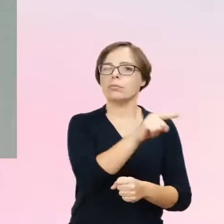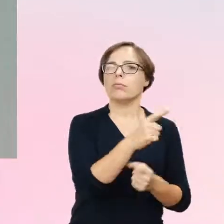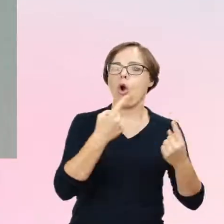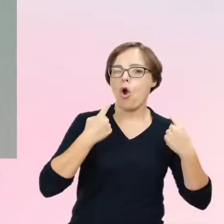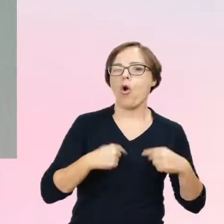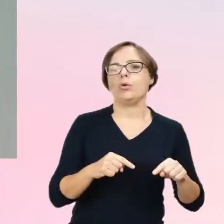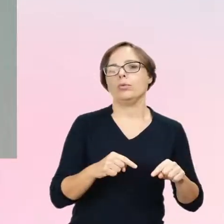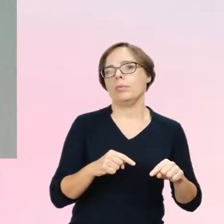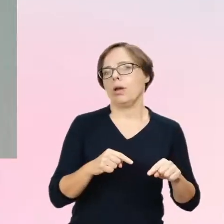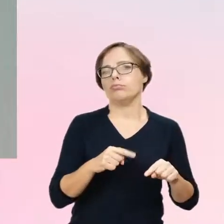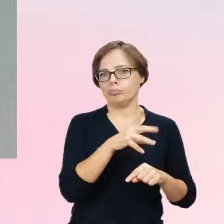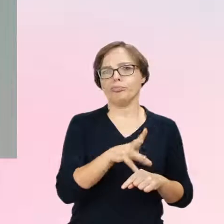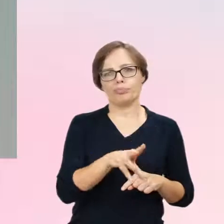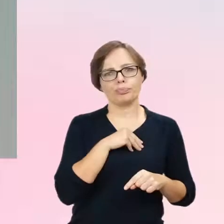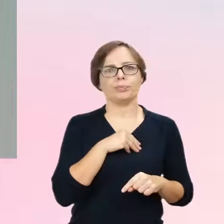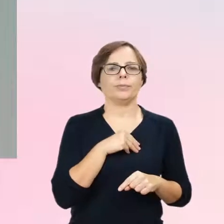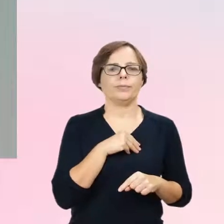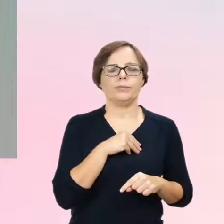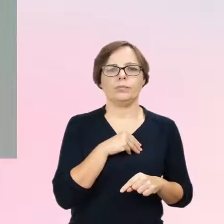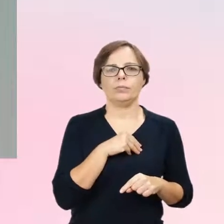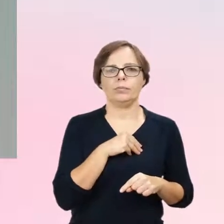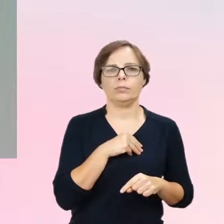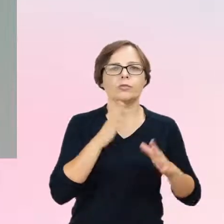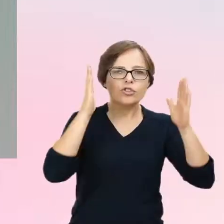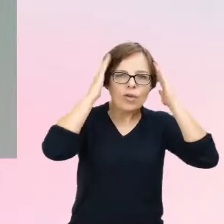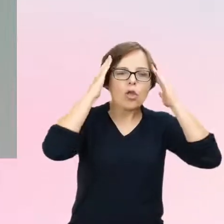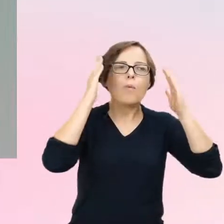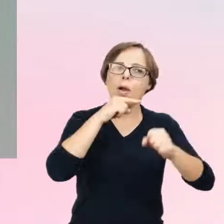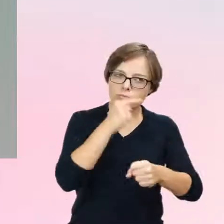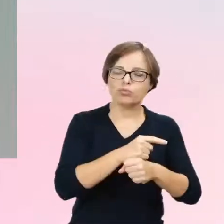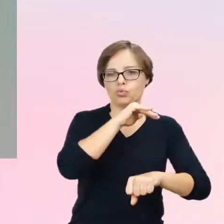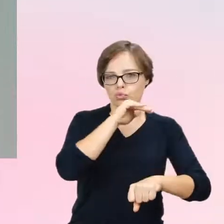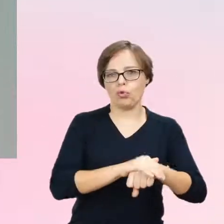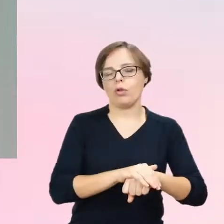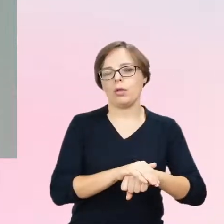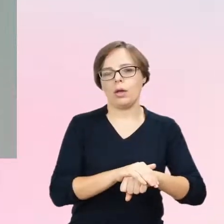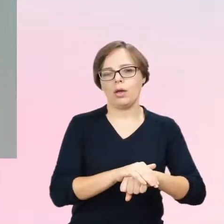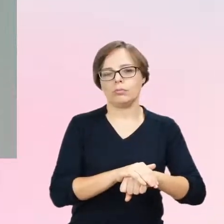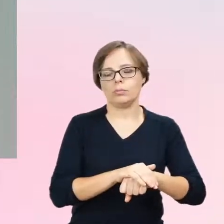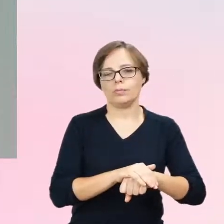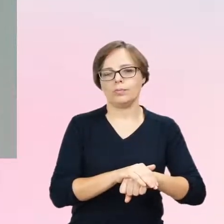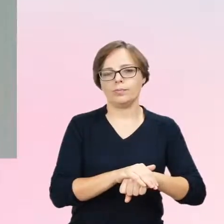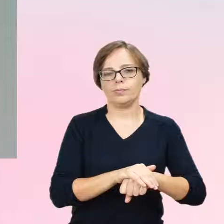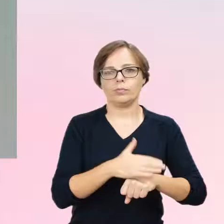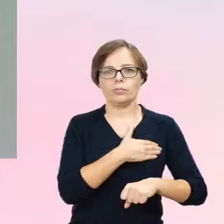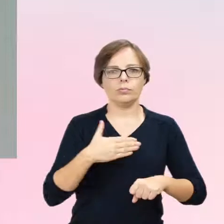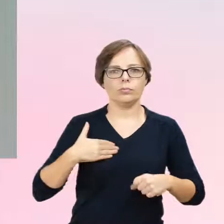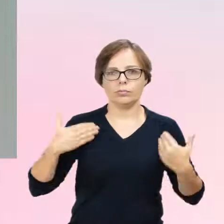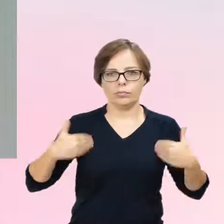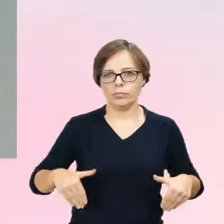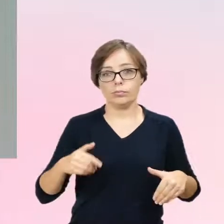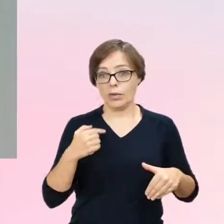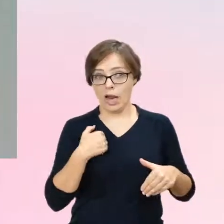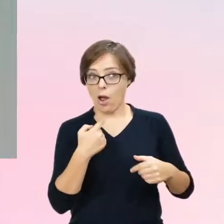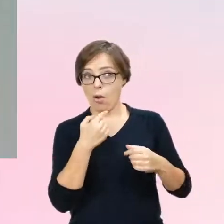może podjąć jakby świadomą zgodę w odniesieniu do takiej operacji,